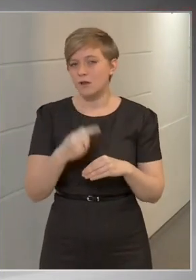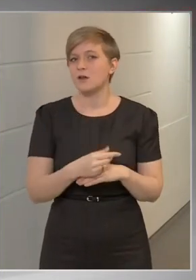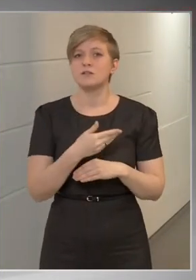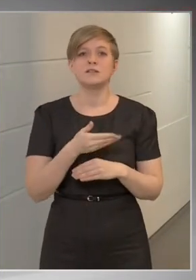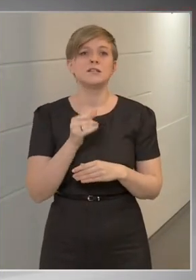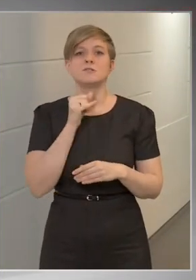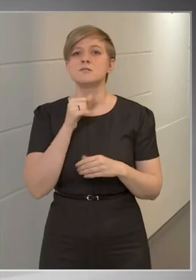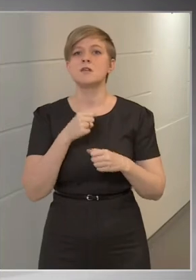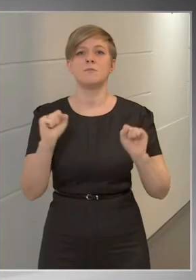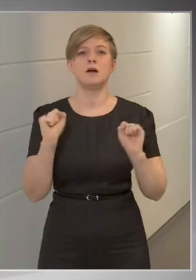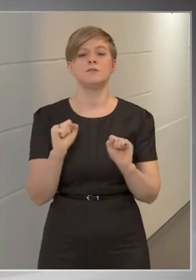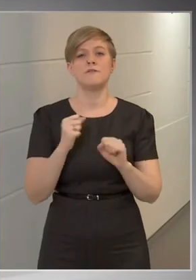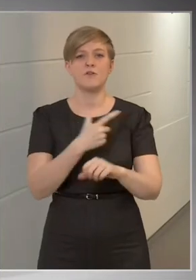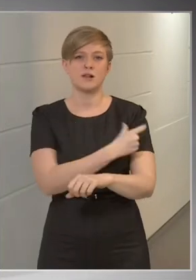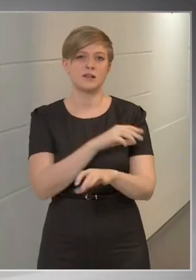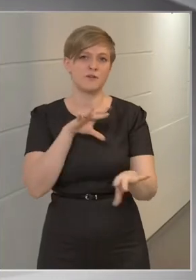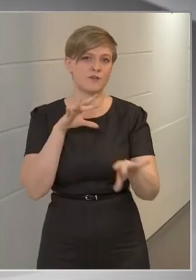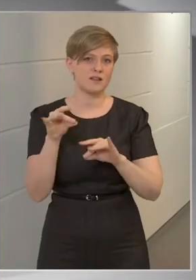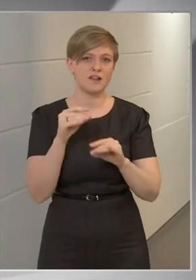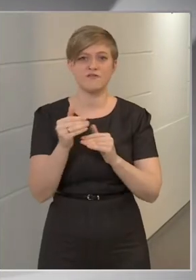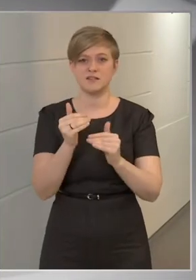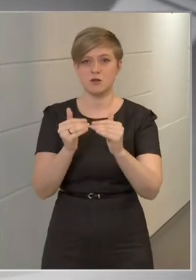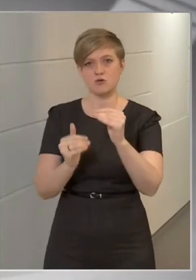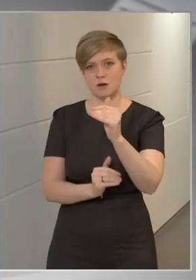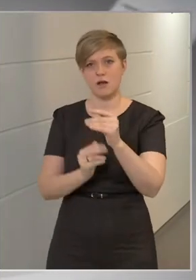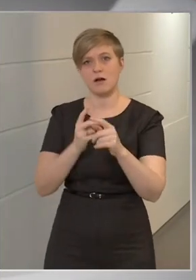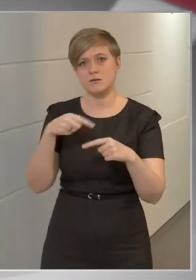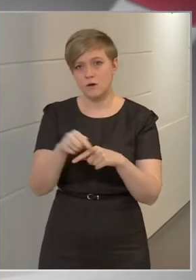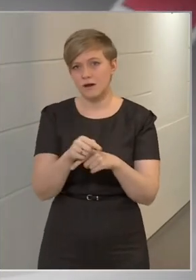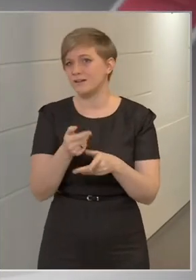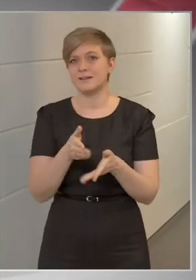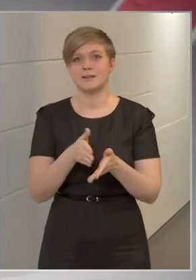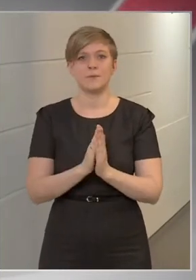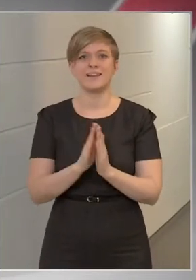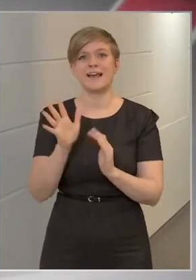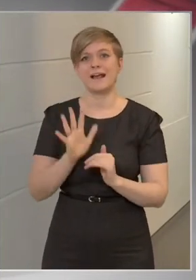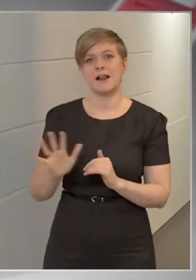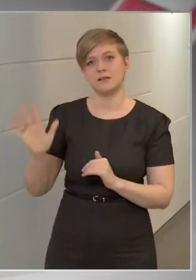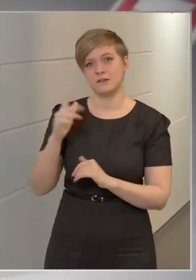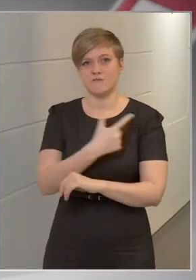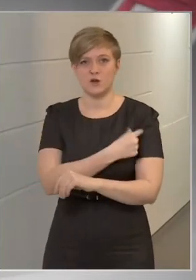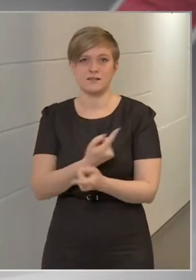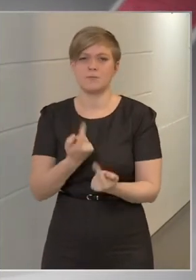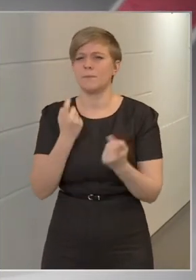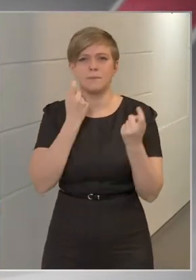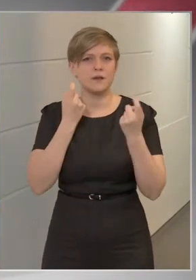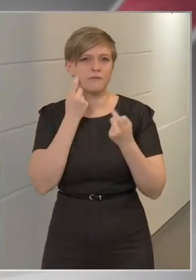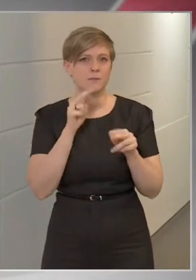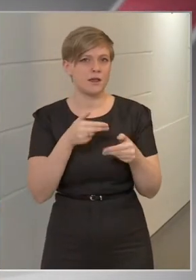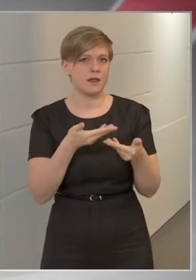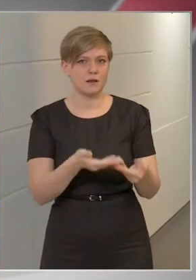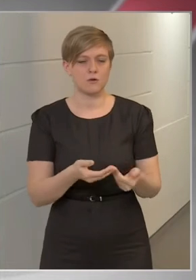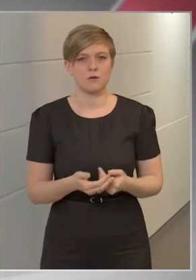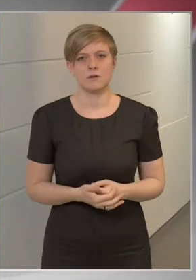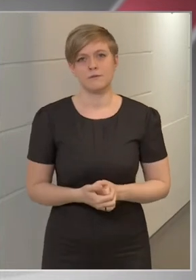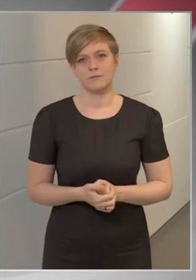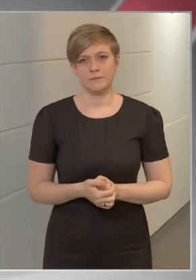szabad vakcinaválasztás, és visszasorolják azokat, akik nem kérnek a keleti vakcinából. Mi a véleményük erről?